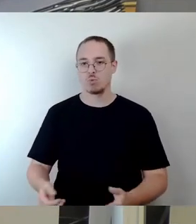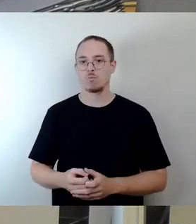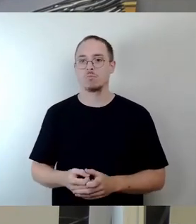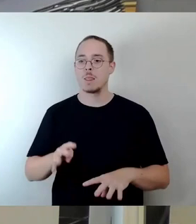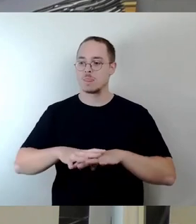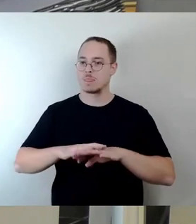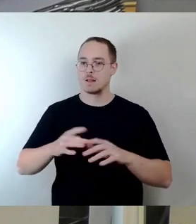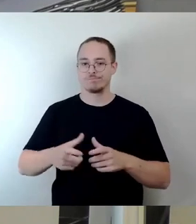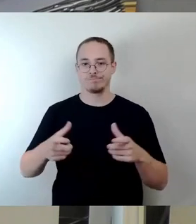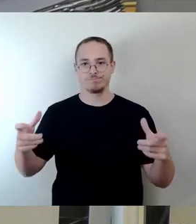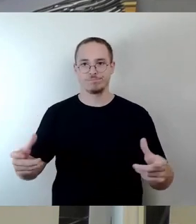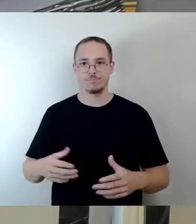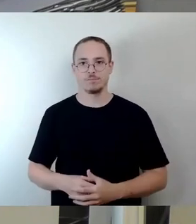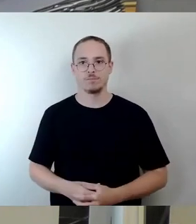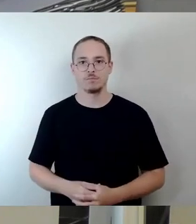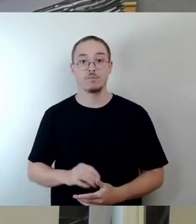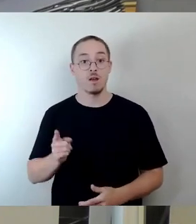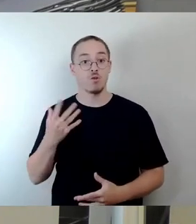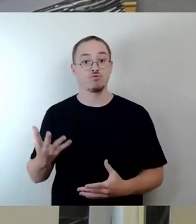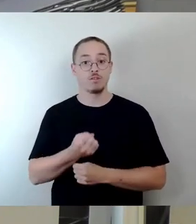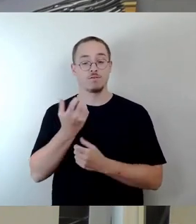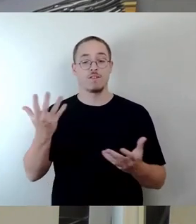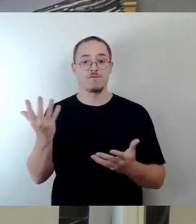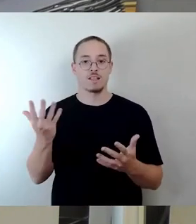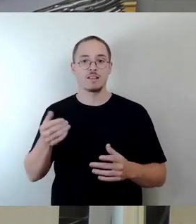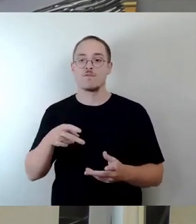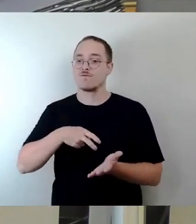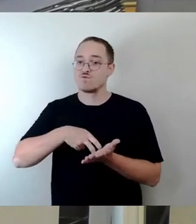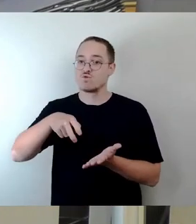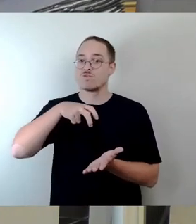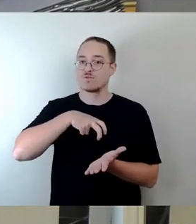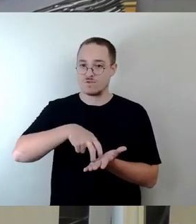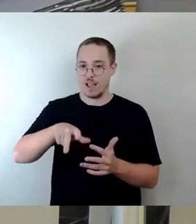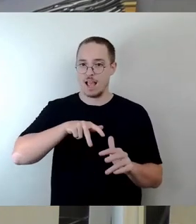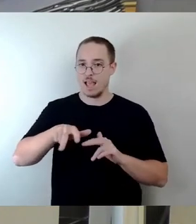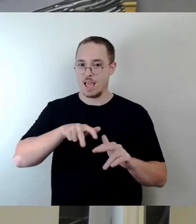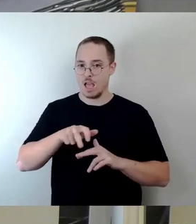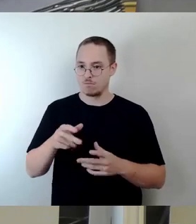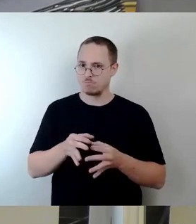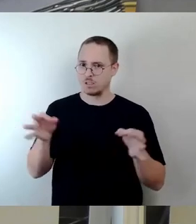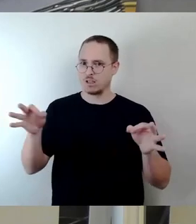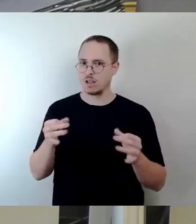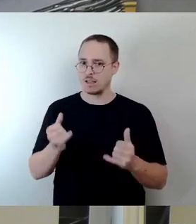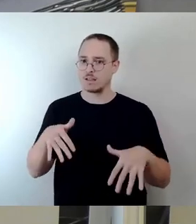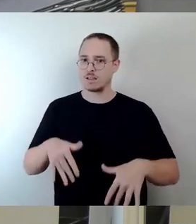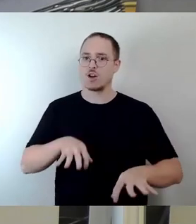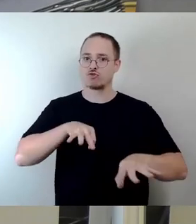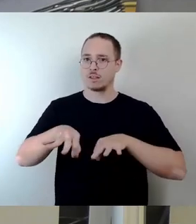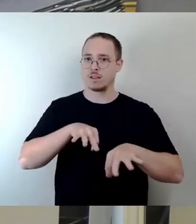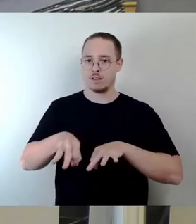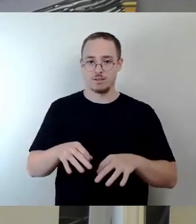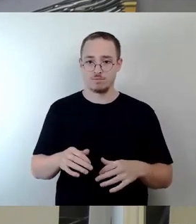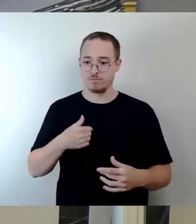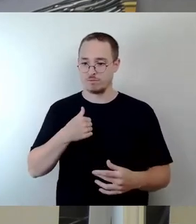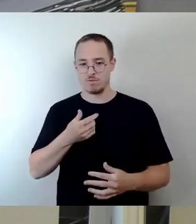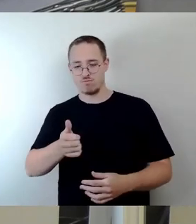Fußverkehr auf bessere Füße gestellt. Wir haben jetzt eine Fußverkehrsstrategie. Wir haben strategisch ermittelt, wo die Bedarfe liegen. Wir müssen in die Umsetzung kommen.